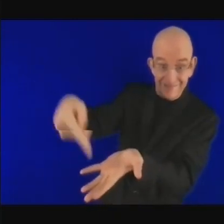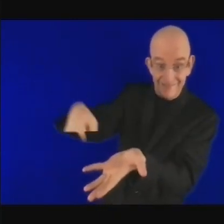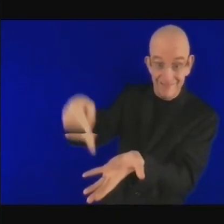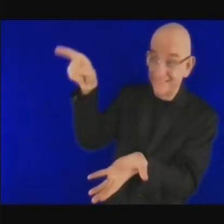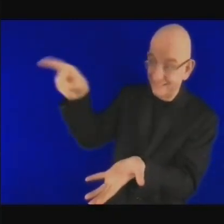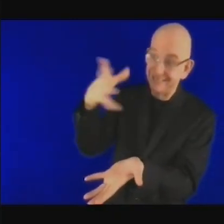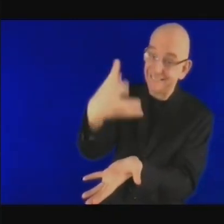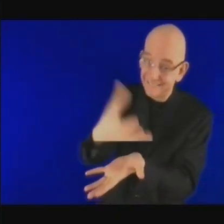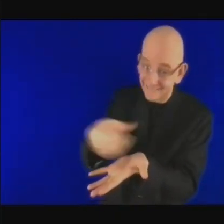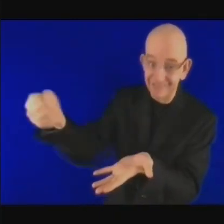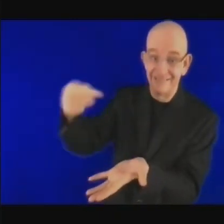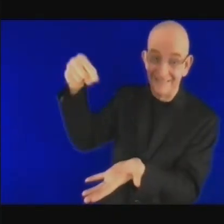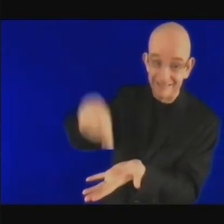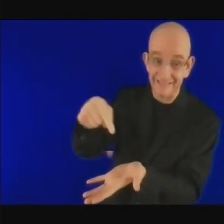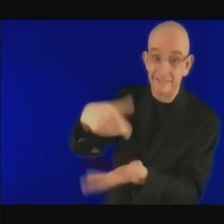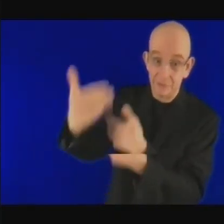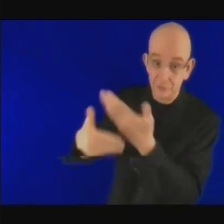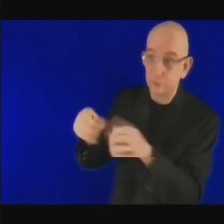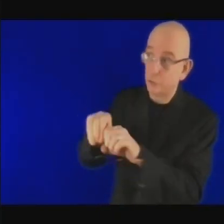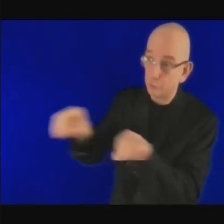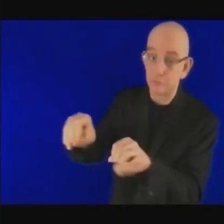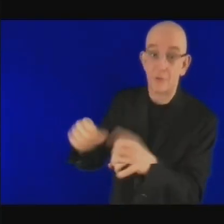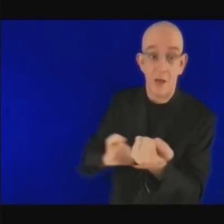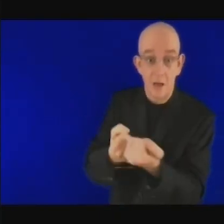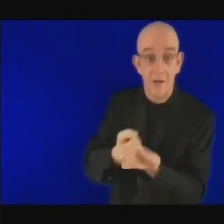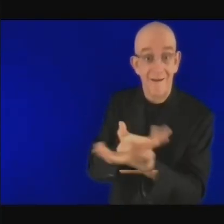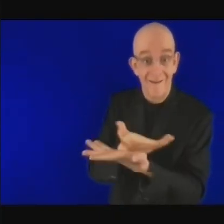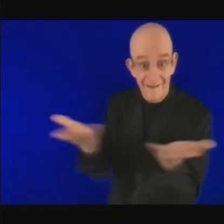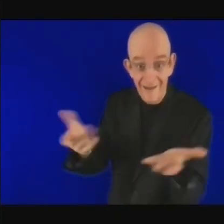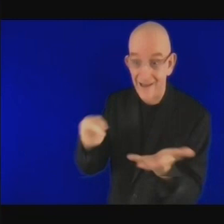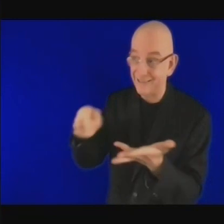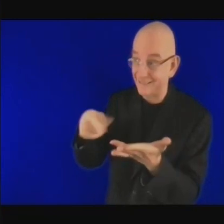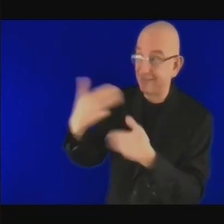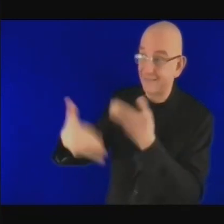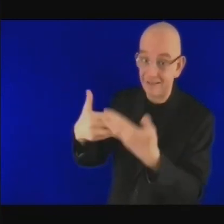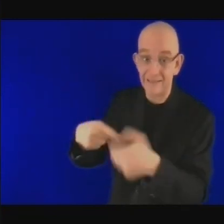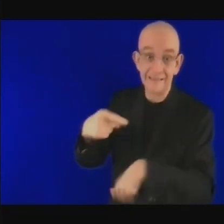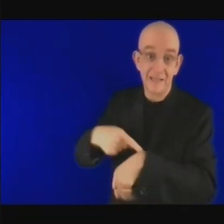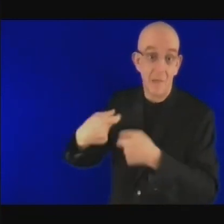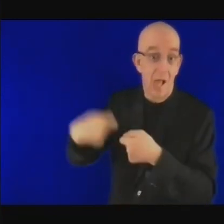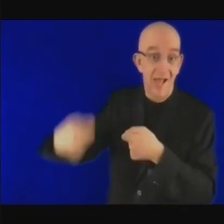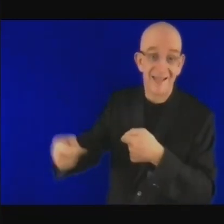énormément de temps et la fenêtre d'opportunité se ferme